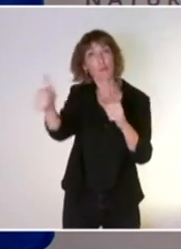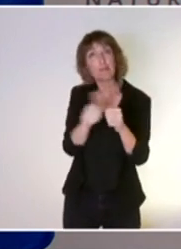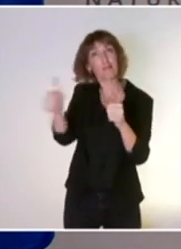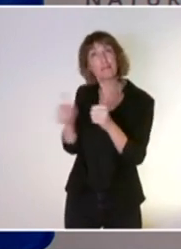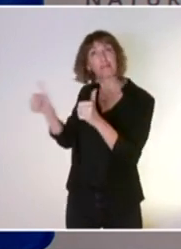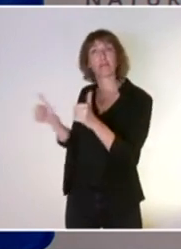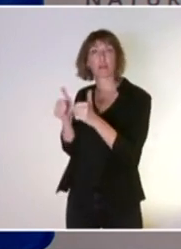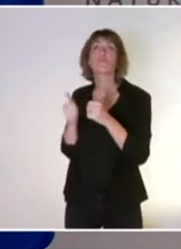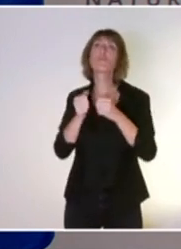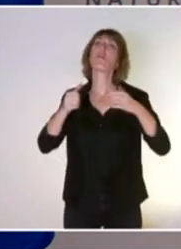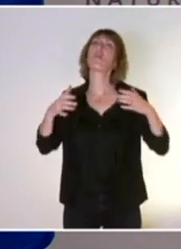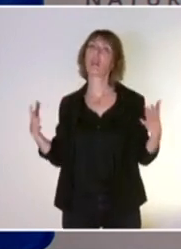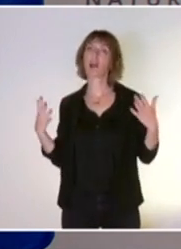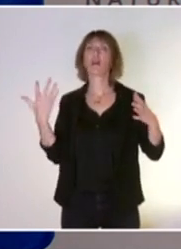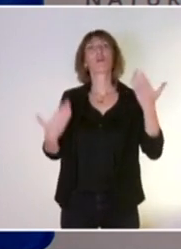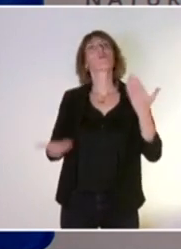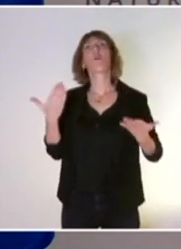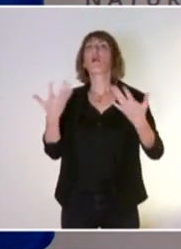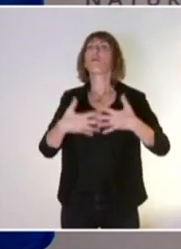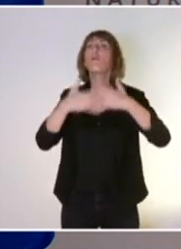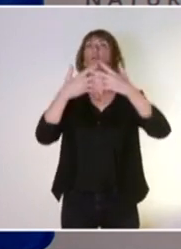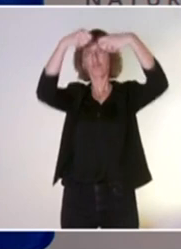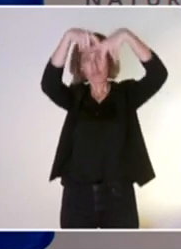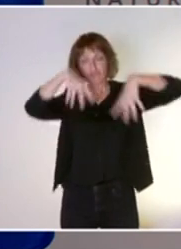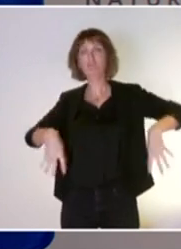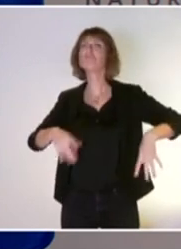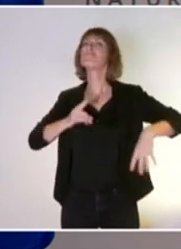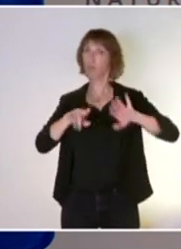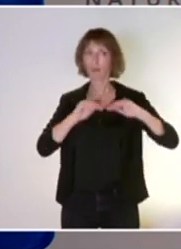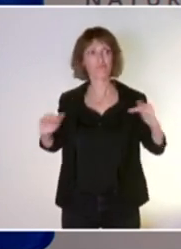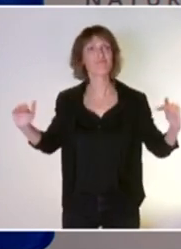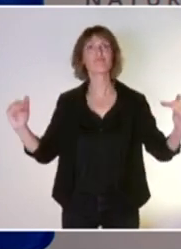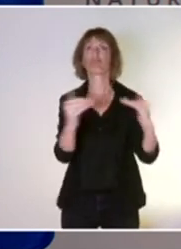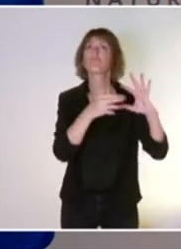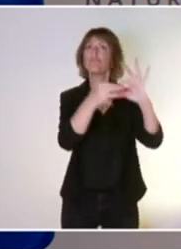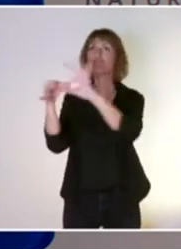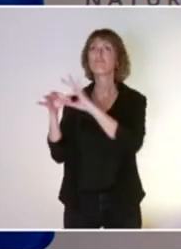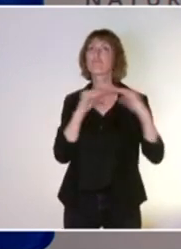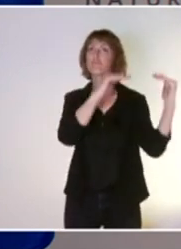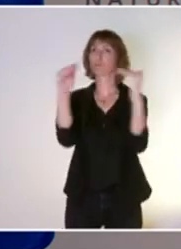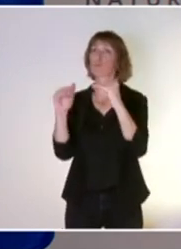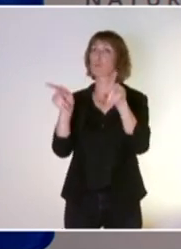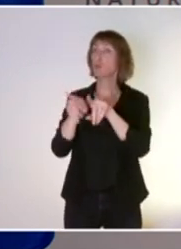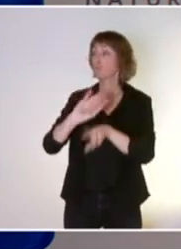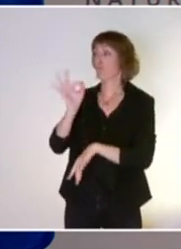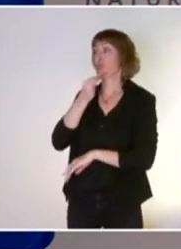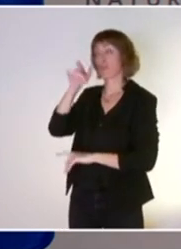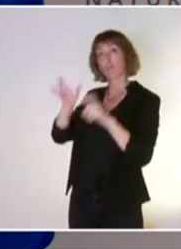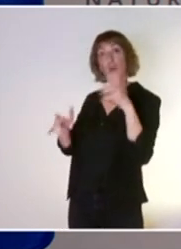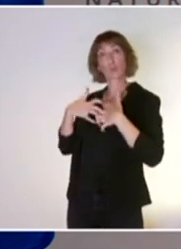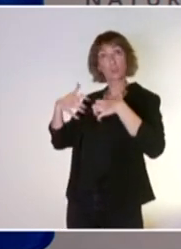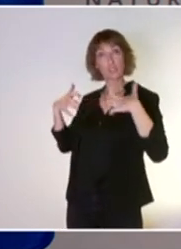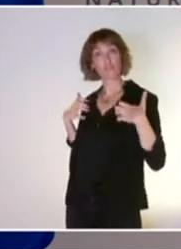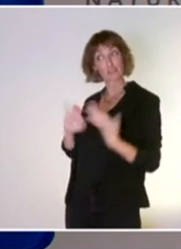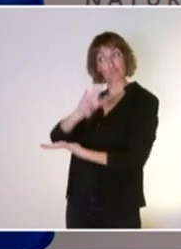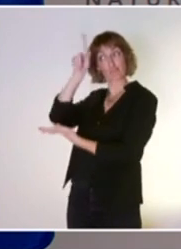dispositifs très descendants. Ce dispositif Natura 2000, c'est aussi l'occasion de travailler avec des scientifiques localement, d